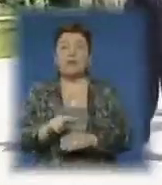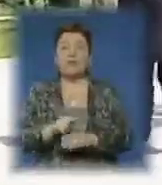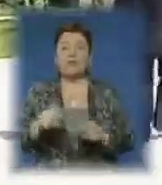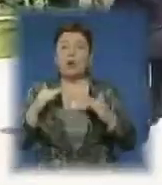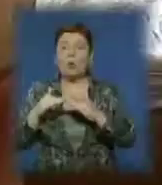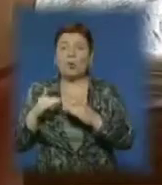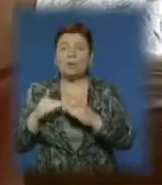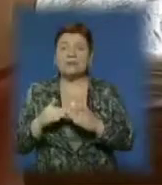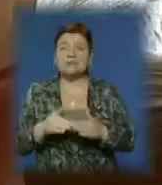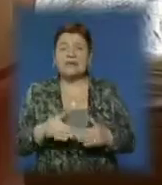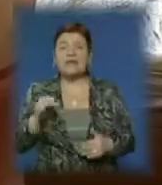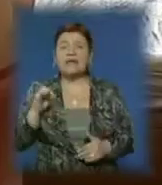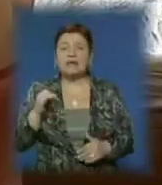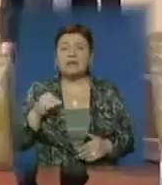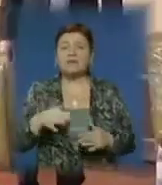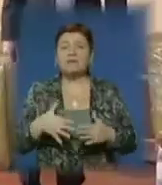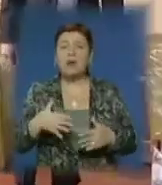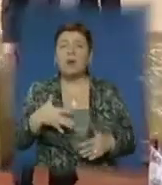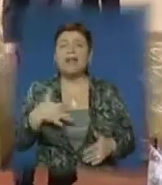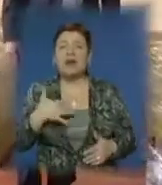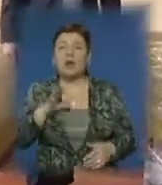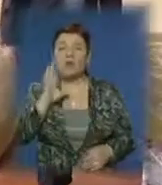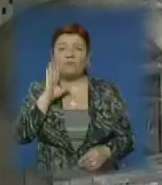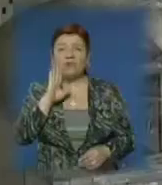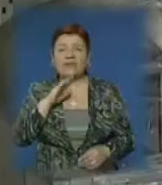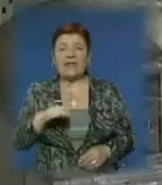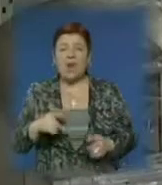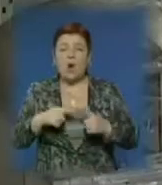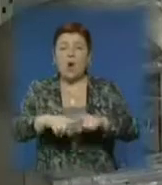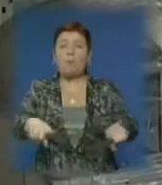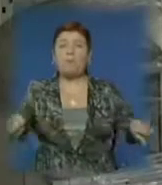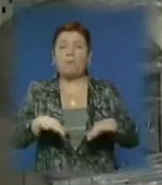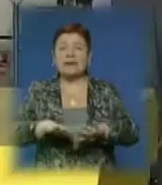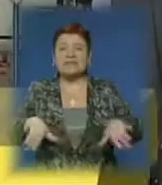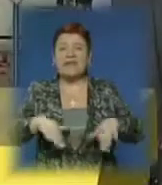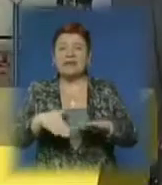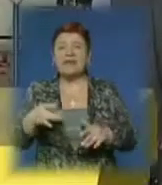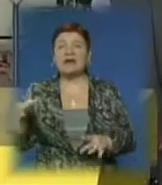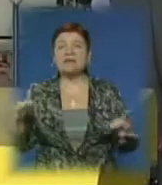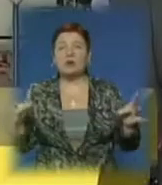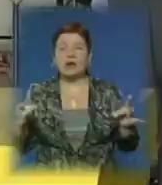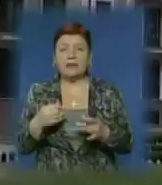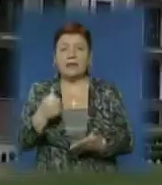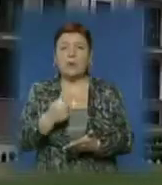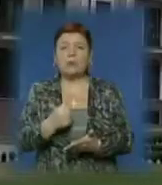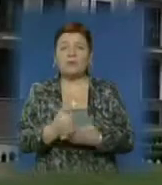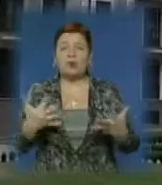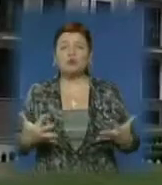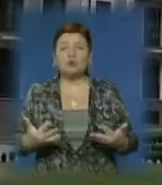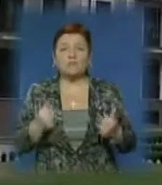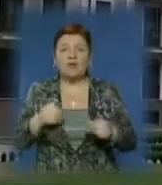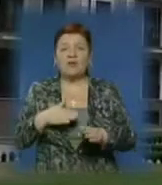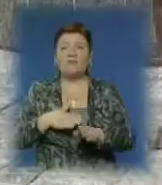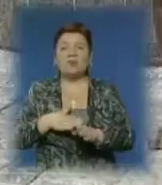корпус, бювети, цех із розливу мінеральної води, комплекс басейнів, апартамент-готель, ресторан і головний корпус у здоров'яці,